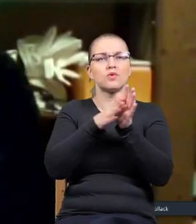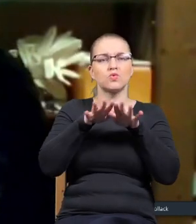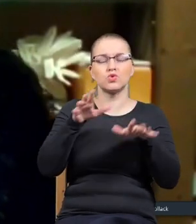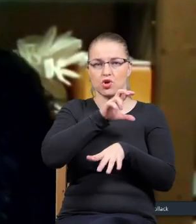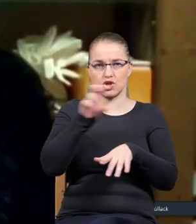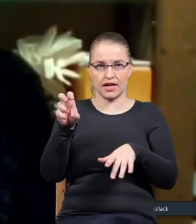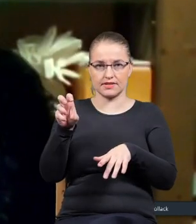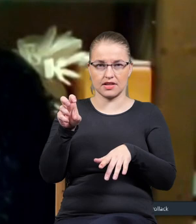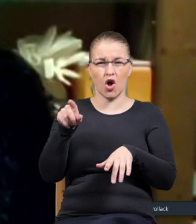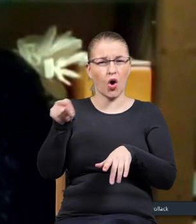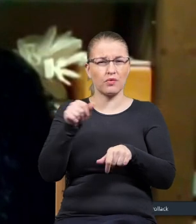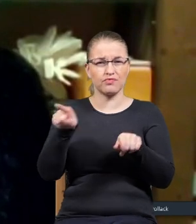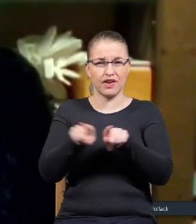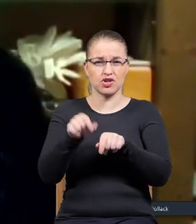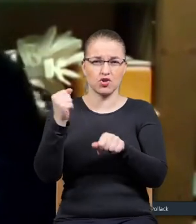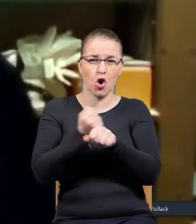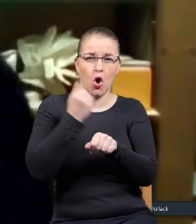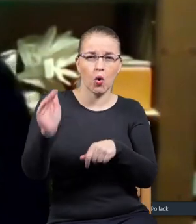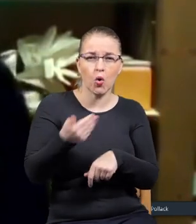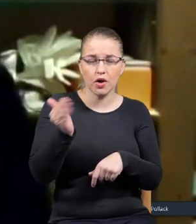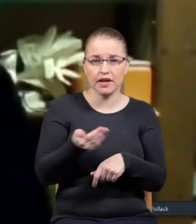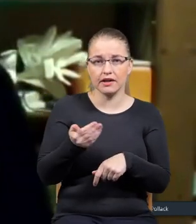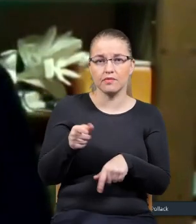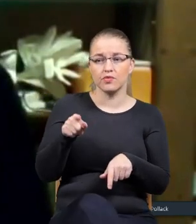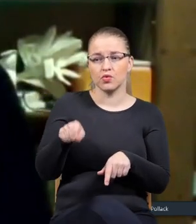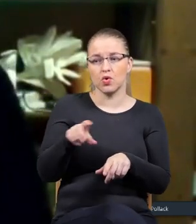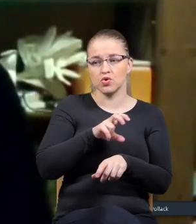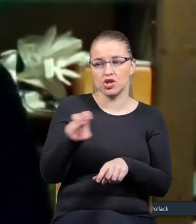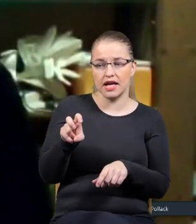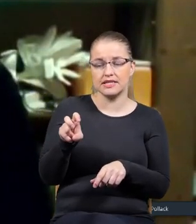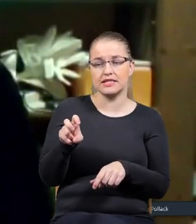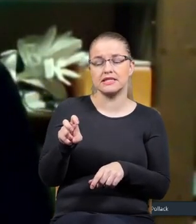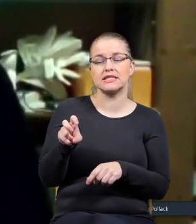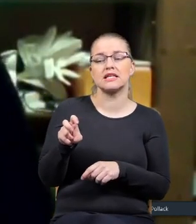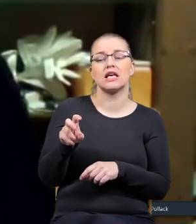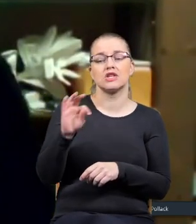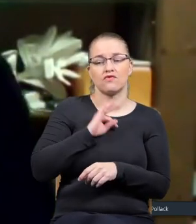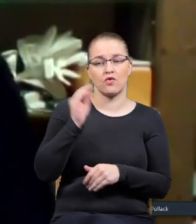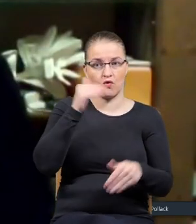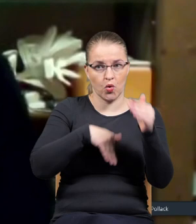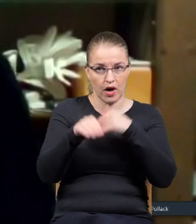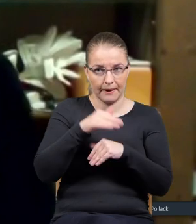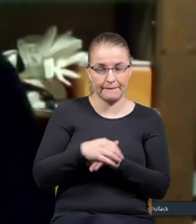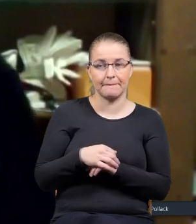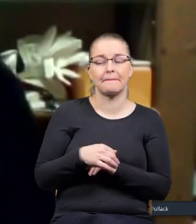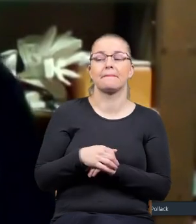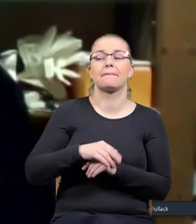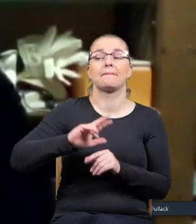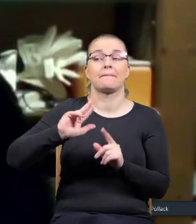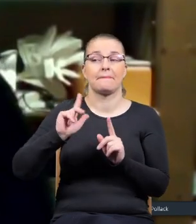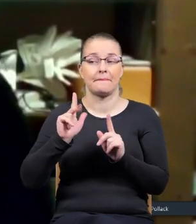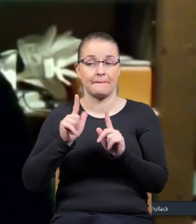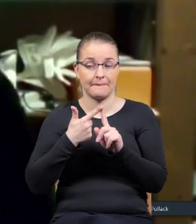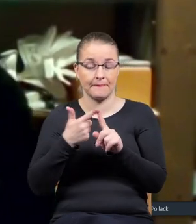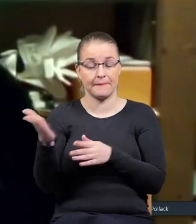a on jest też ich górnikiem, więc on tutaj spędza swój czas w górach i drugą część właśnie